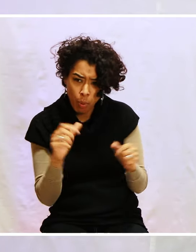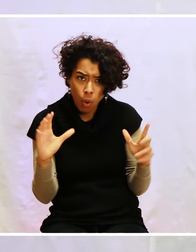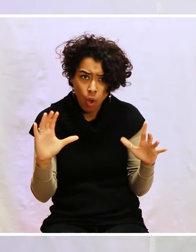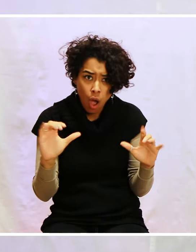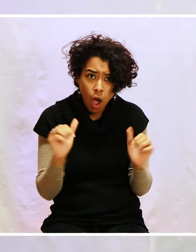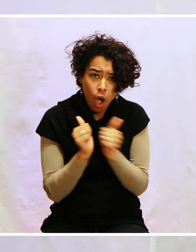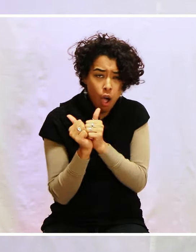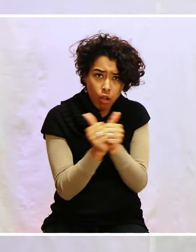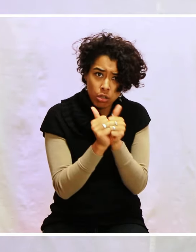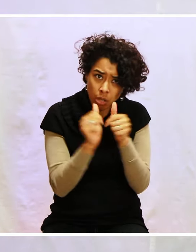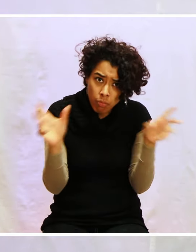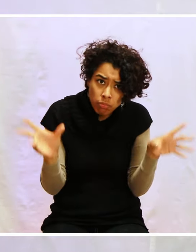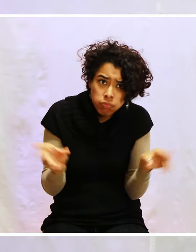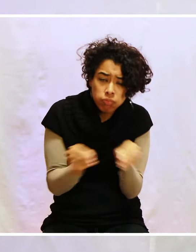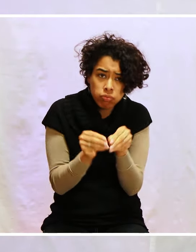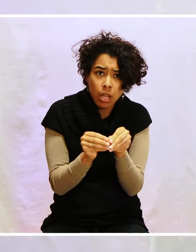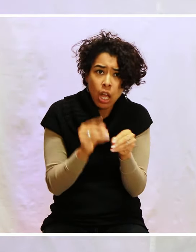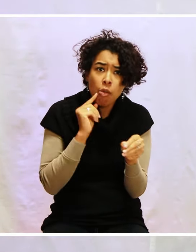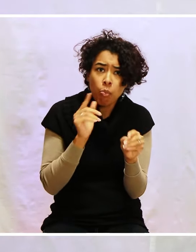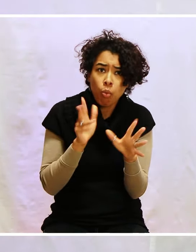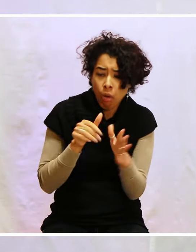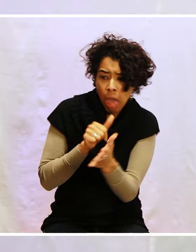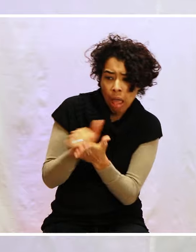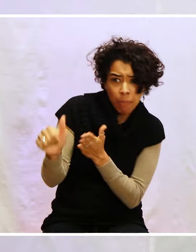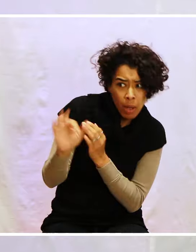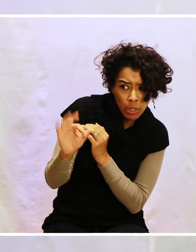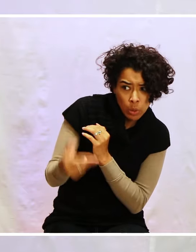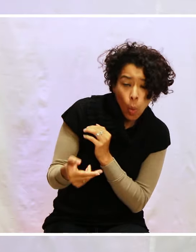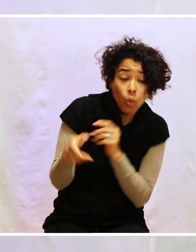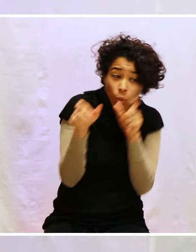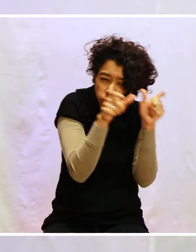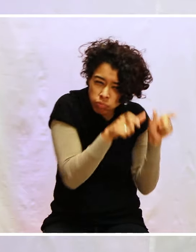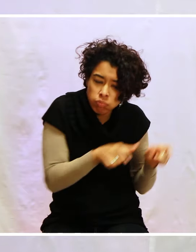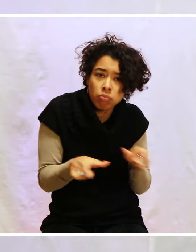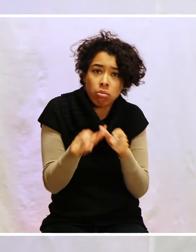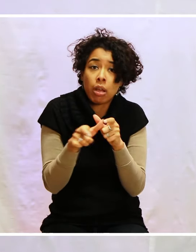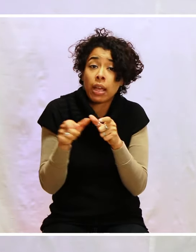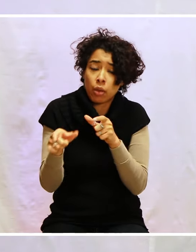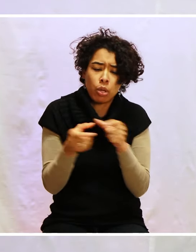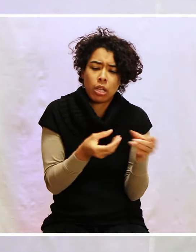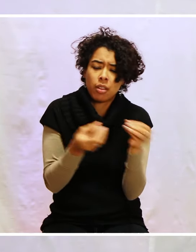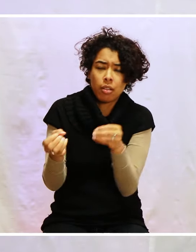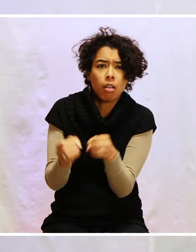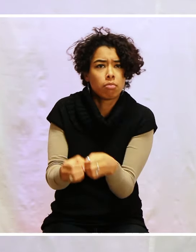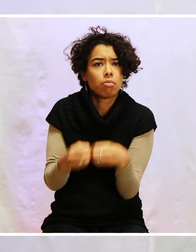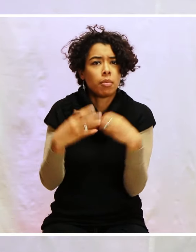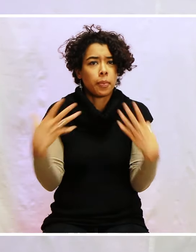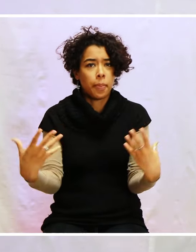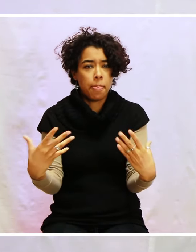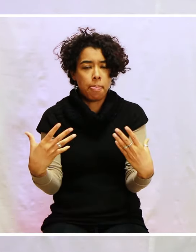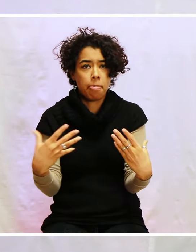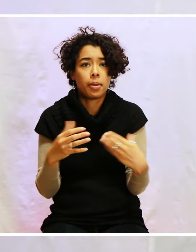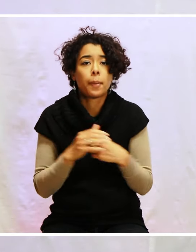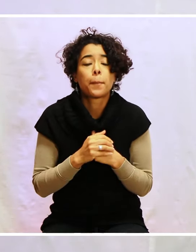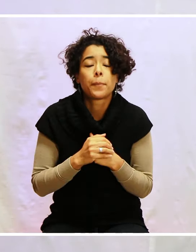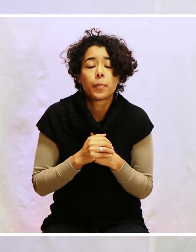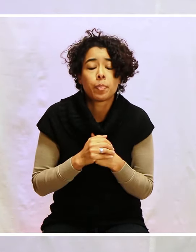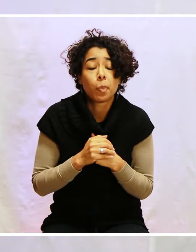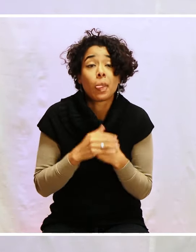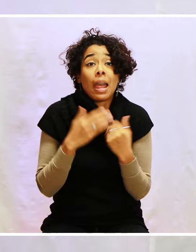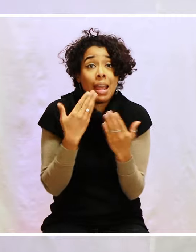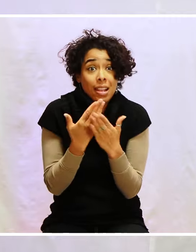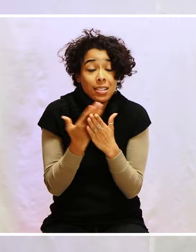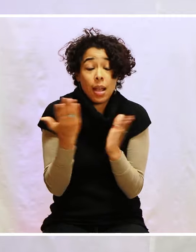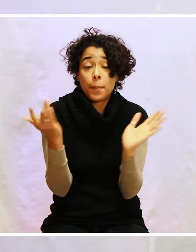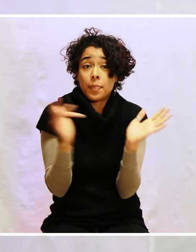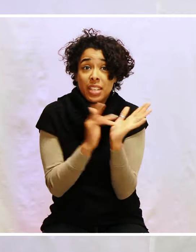détruire l'enfant. Et que ça va être propice pour le développement de l'enfant. J'aimerais te dire que Jésus-Christ a payé le prix pour que tu